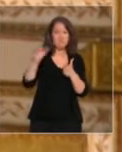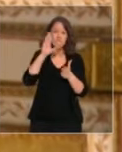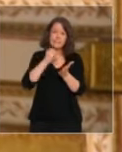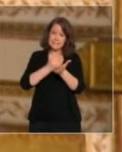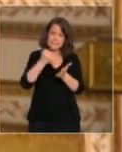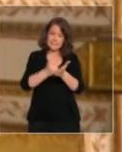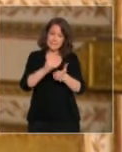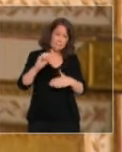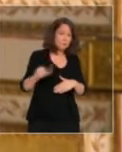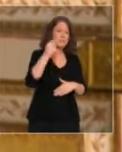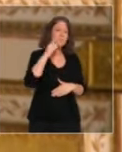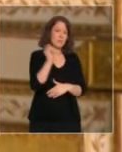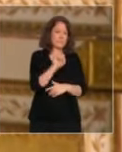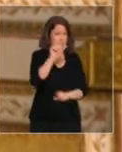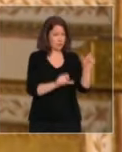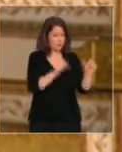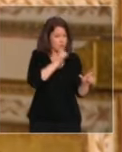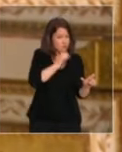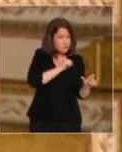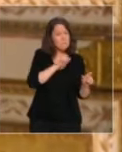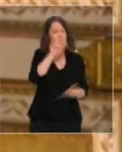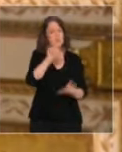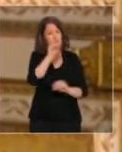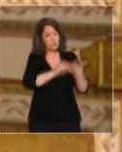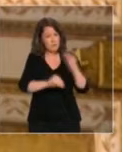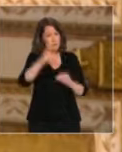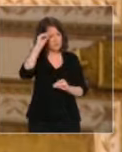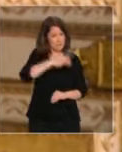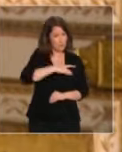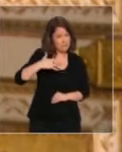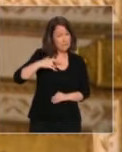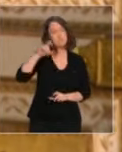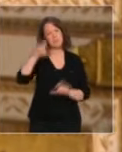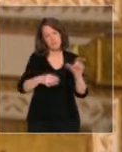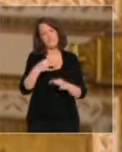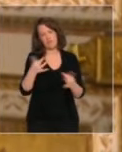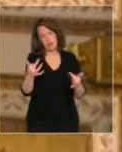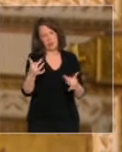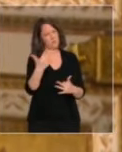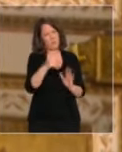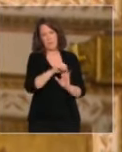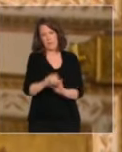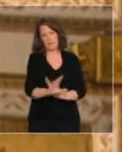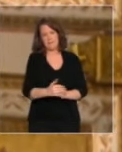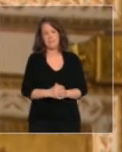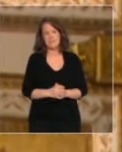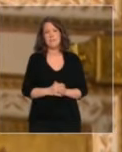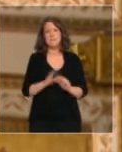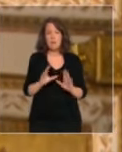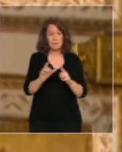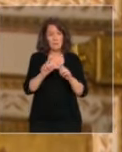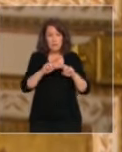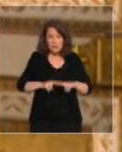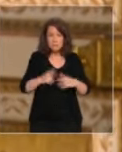sur nos aînés, nos soignants et les plus fragiles et que nous puissions continuer de mobiliser partout